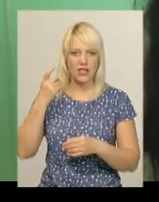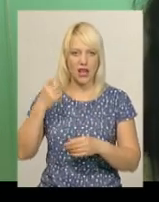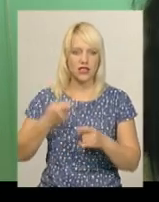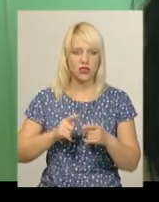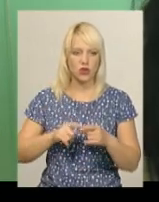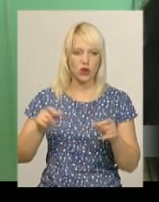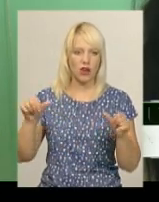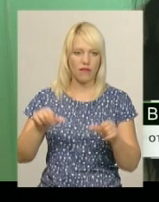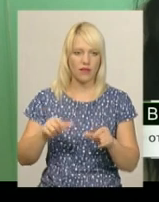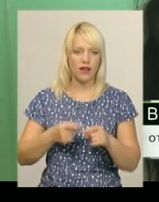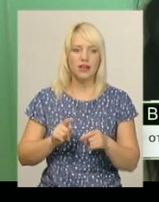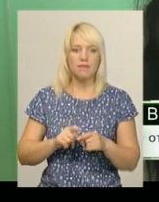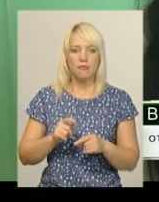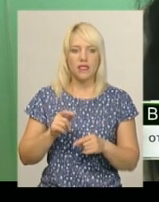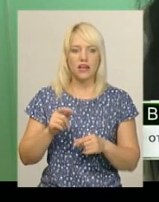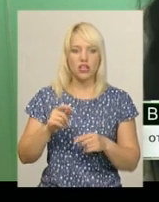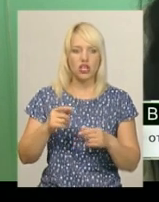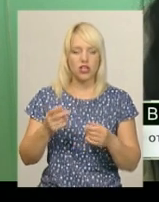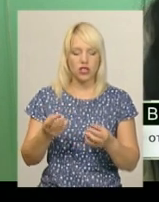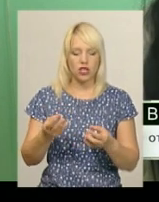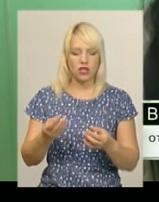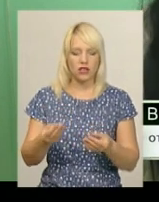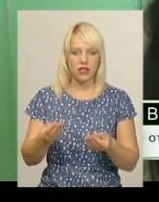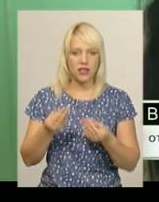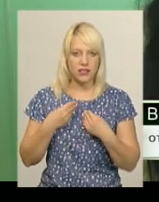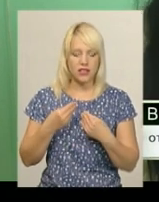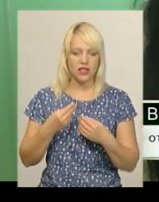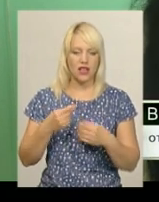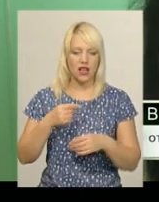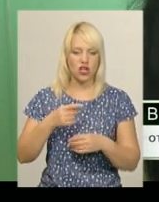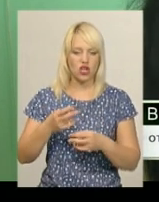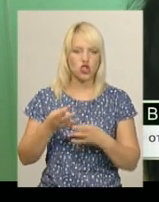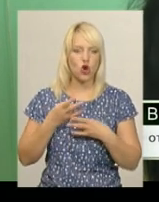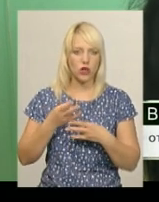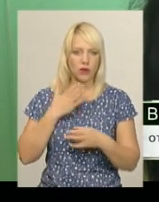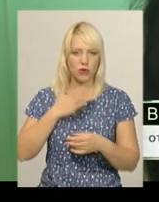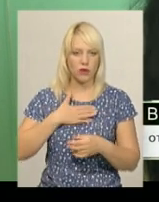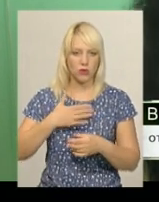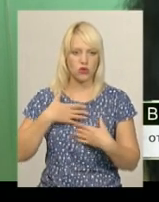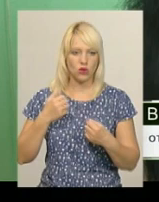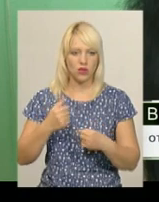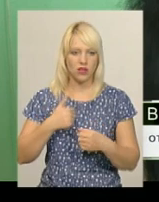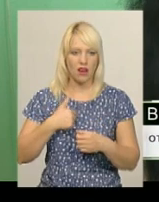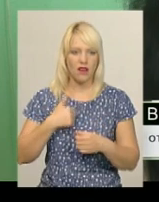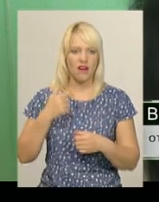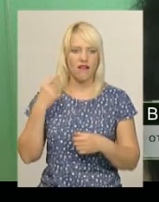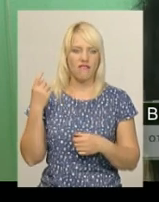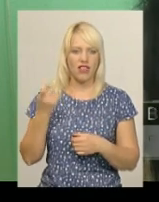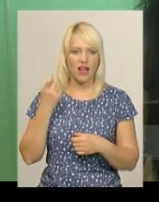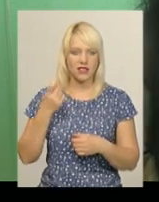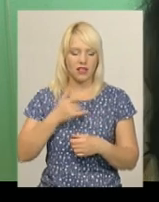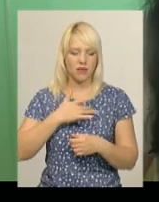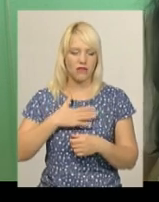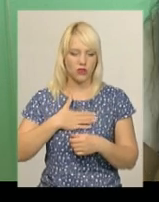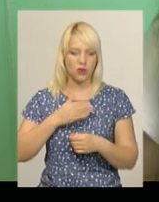прокуратуру. Шкода здоров'ю нанесена колосальна. Крім того, я, наприклад, власник приватного підприємства, моє підприємство